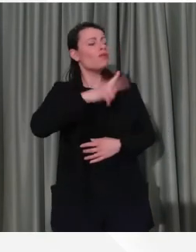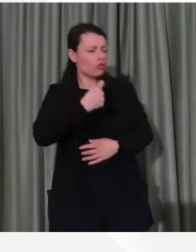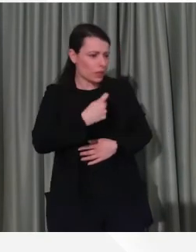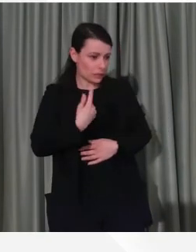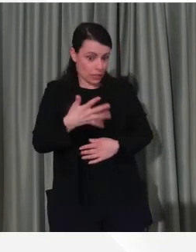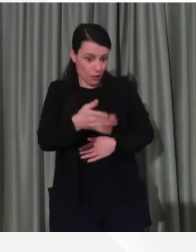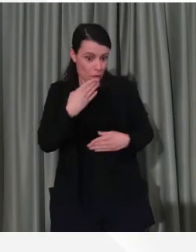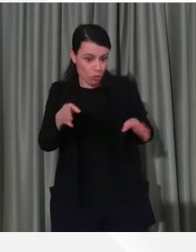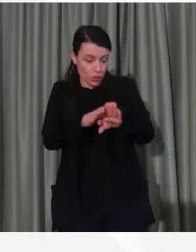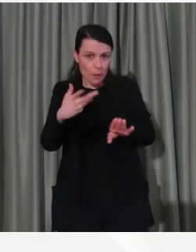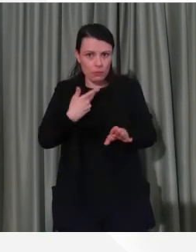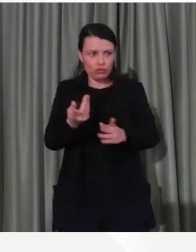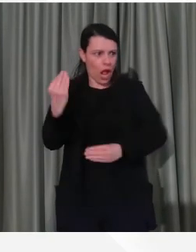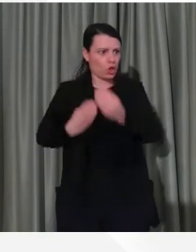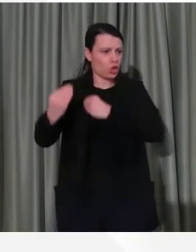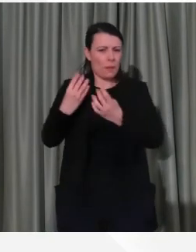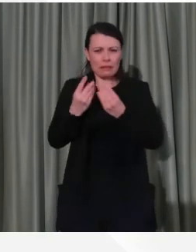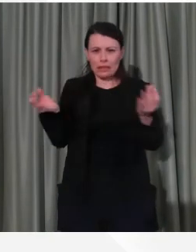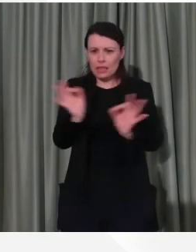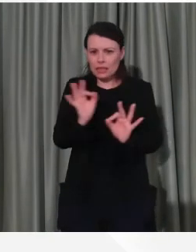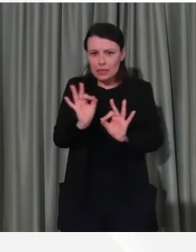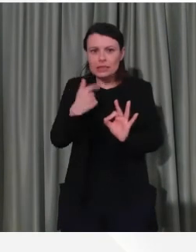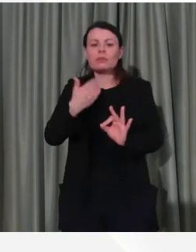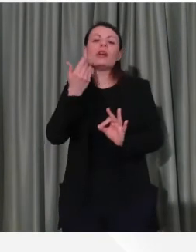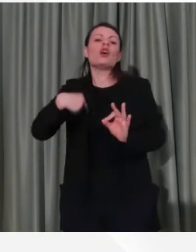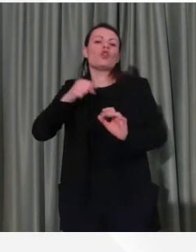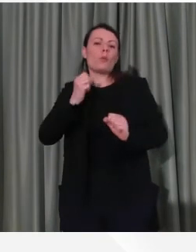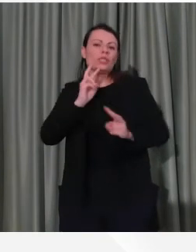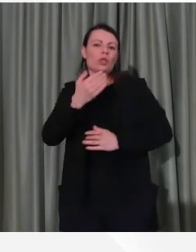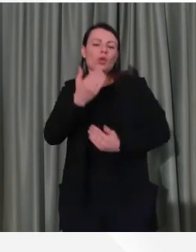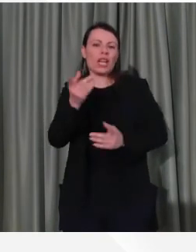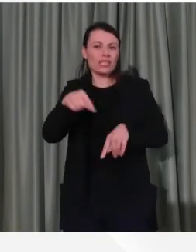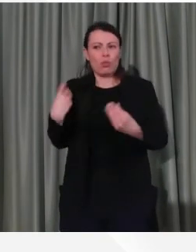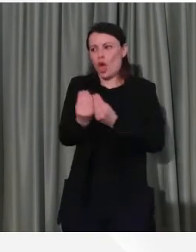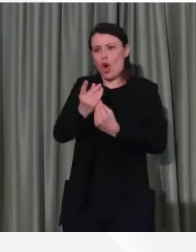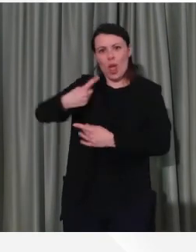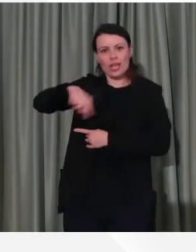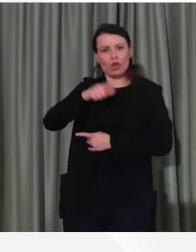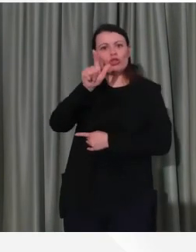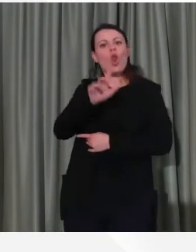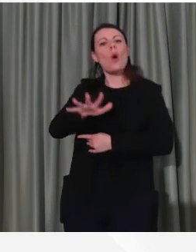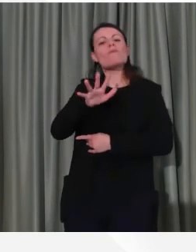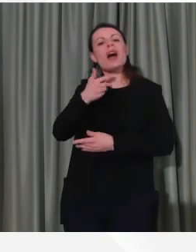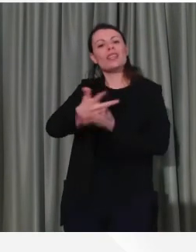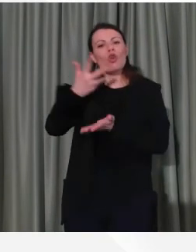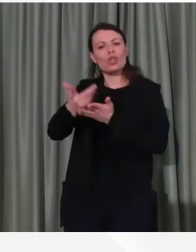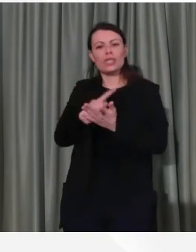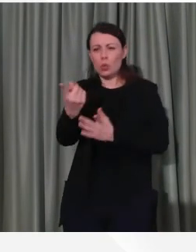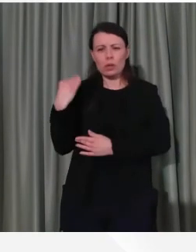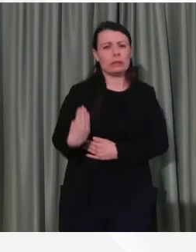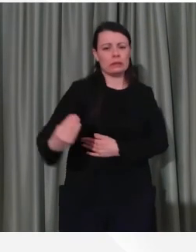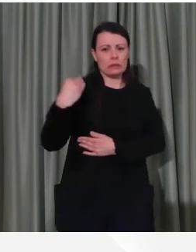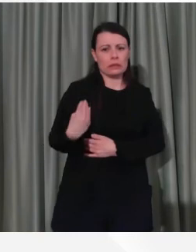risponderemo anche attraverso i nostri colleghi di Lombardia Notizie, una su tutte ripetitiva, in molti chiedono e invocano